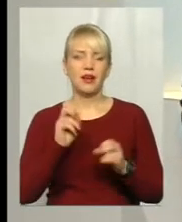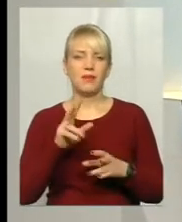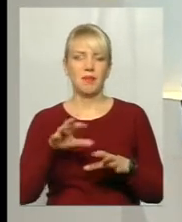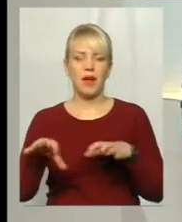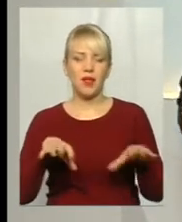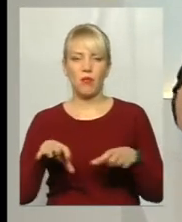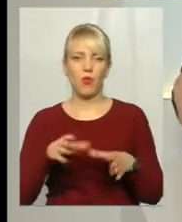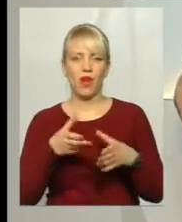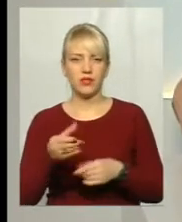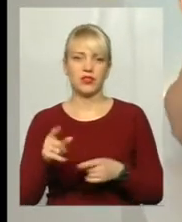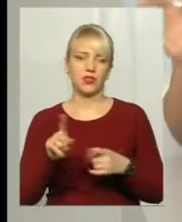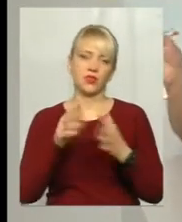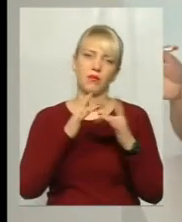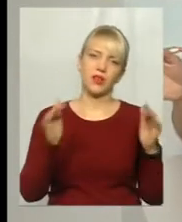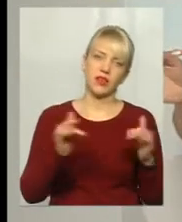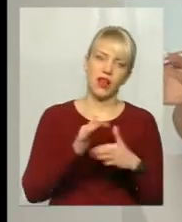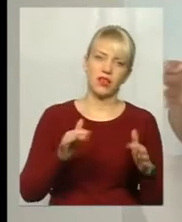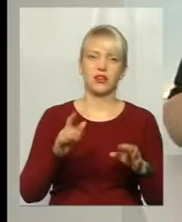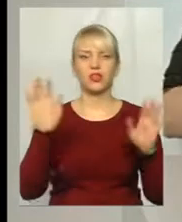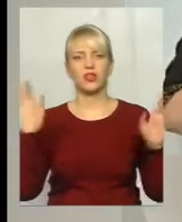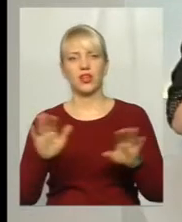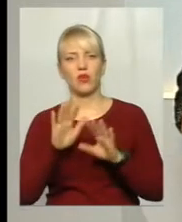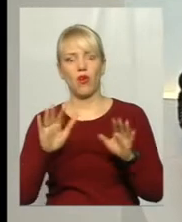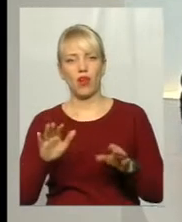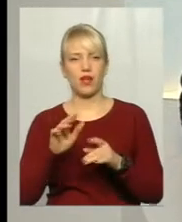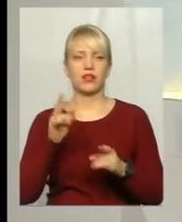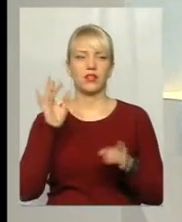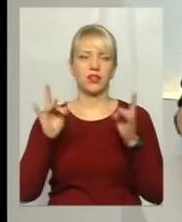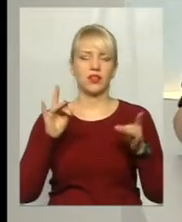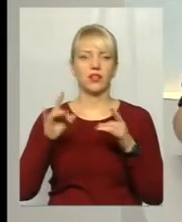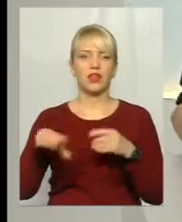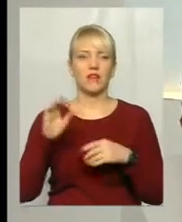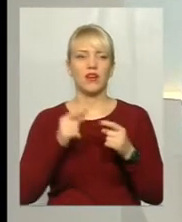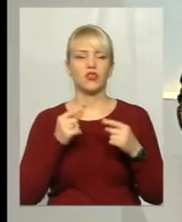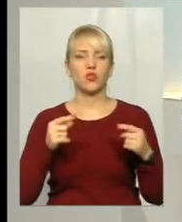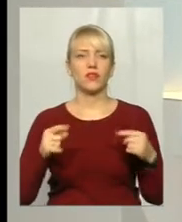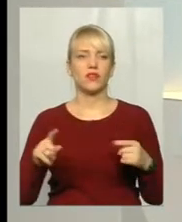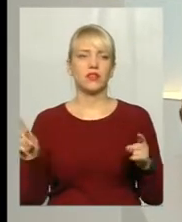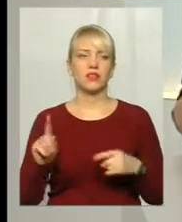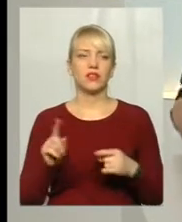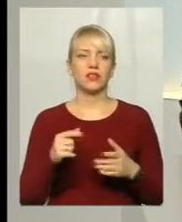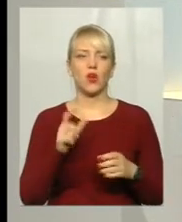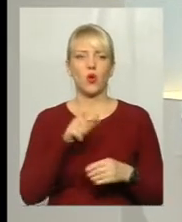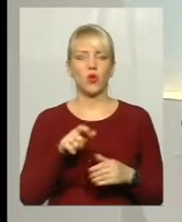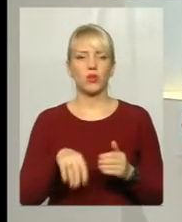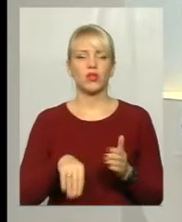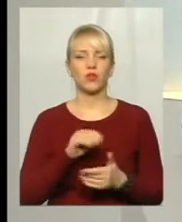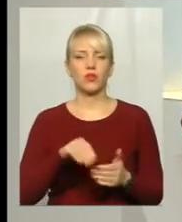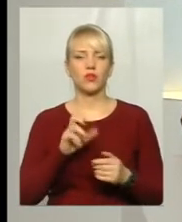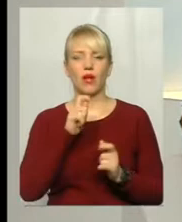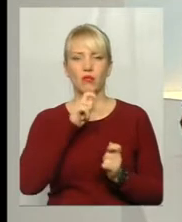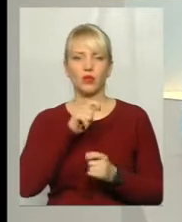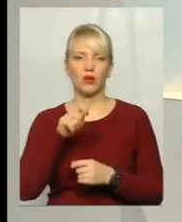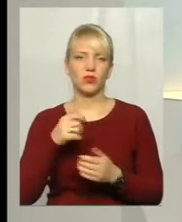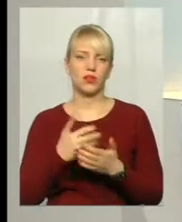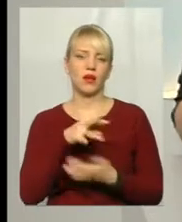тим, що ялиночки, колядки грають на фоні, завжди весь товар, який люди зачастую купують на подарунки,